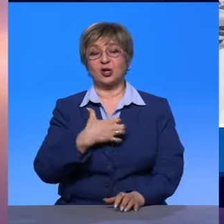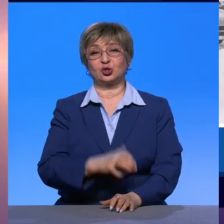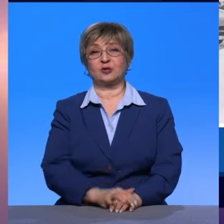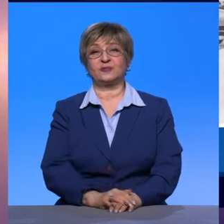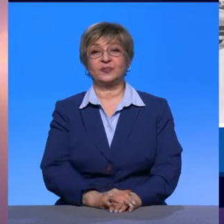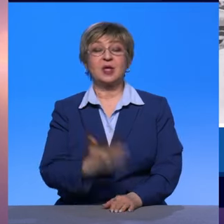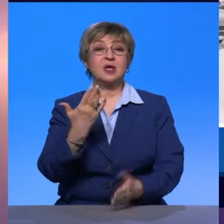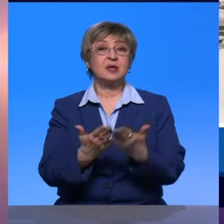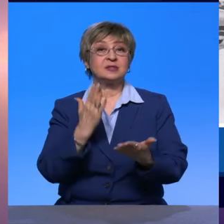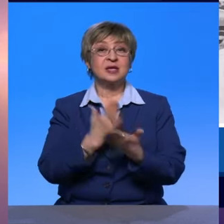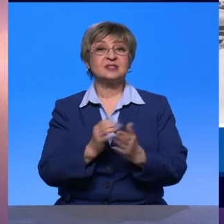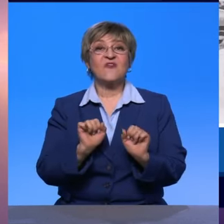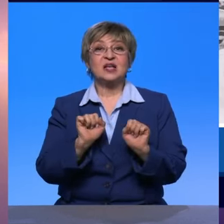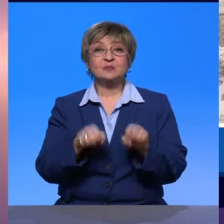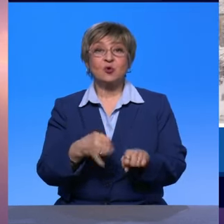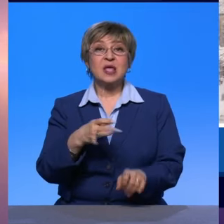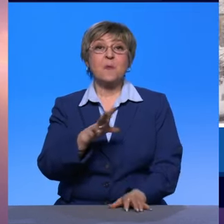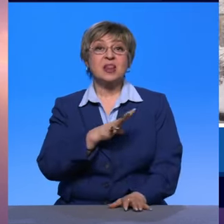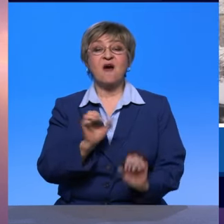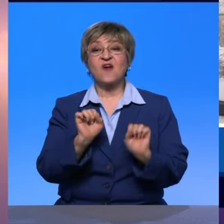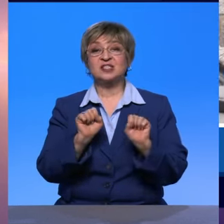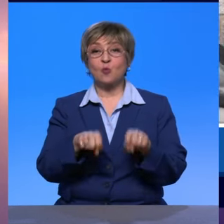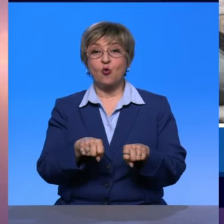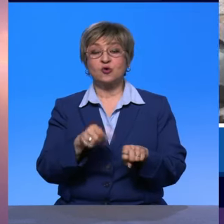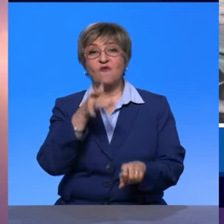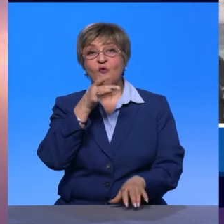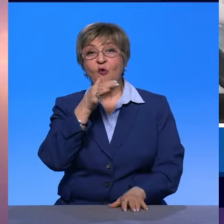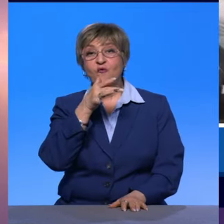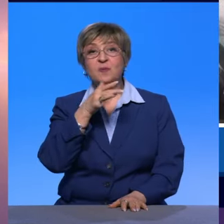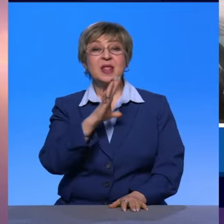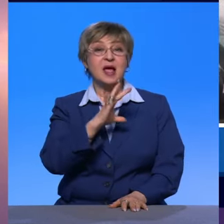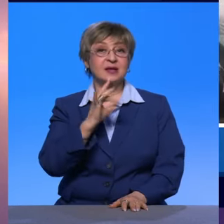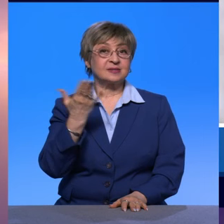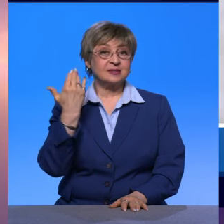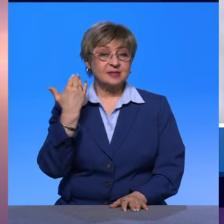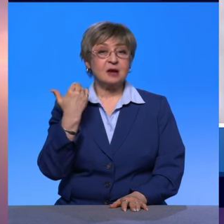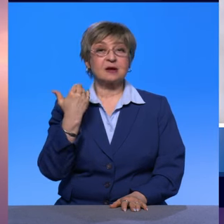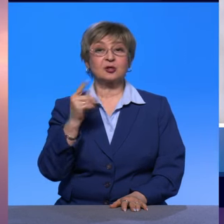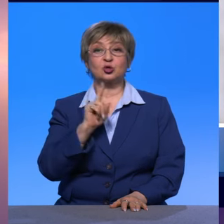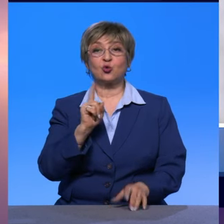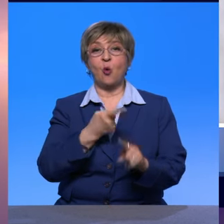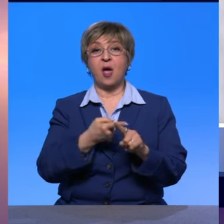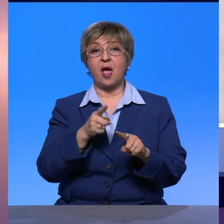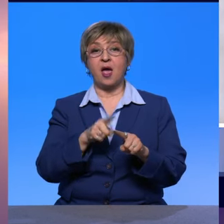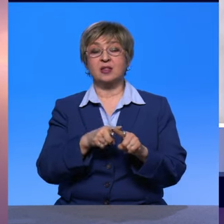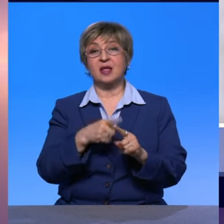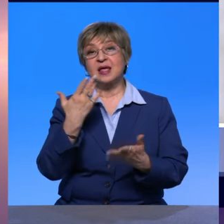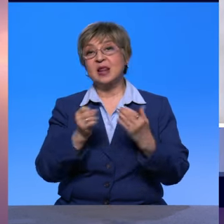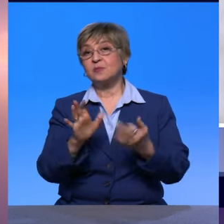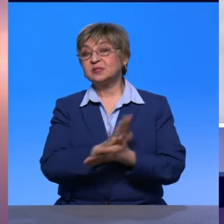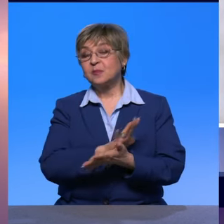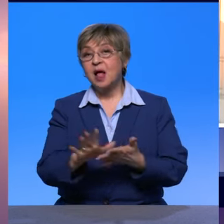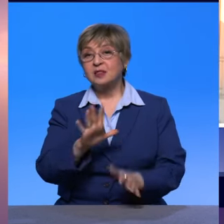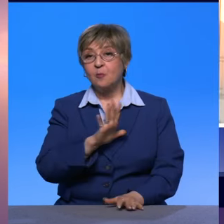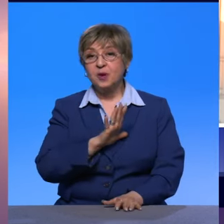если есть возможность и была возможность во времена СССР, что это или бесплатно было, или